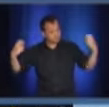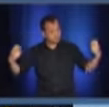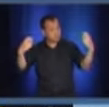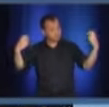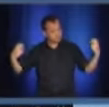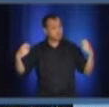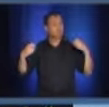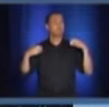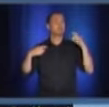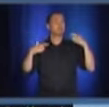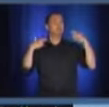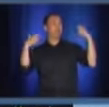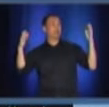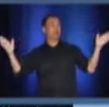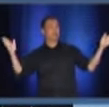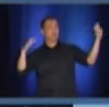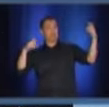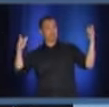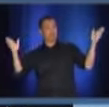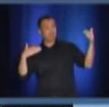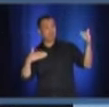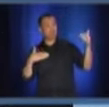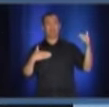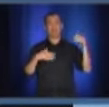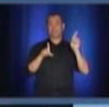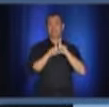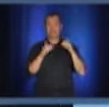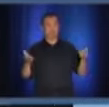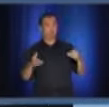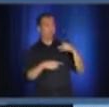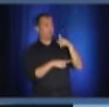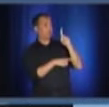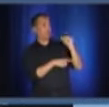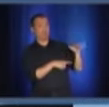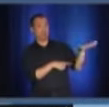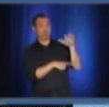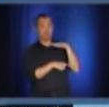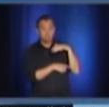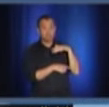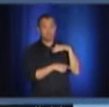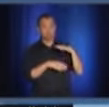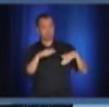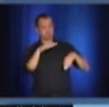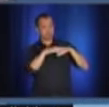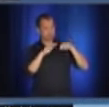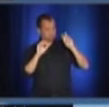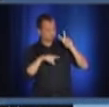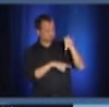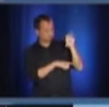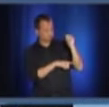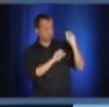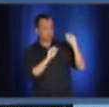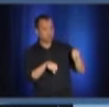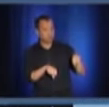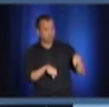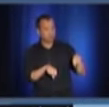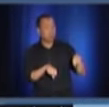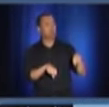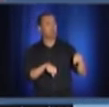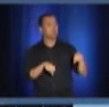Donc, imaginez une grande salle de spectacle comme la Place des Arts et vous pouvez avoir 250 personnes